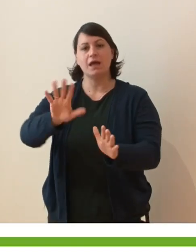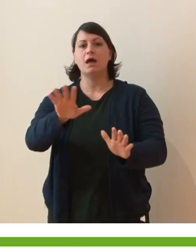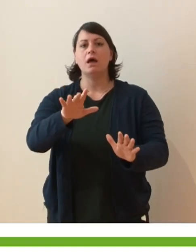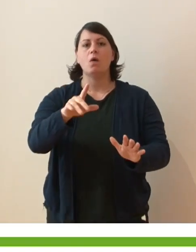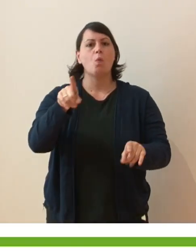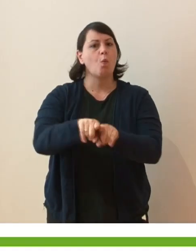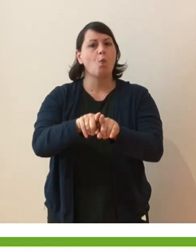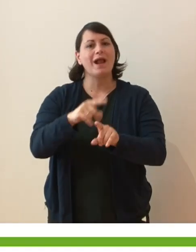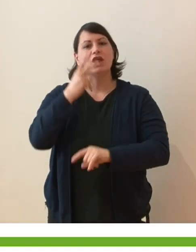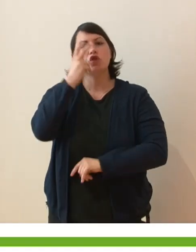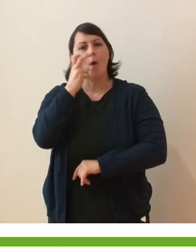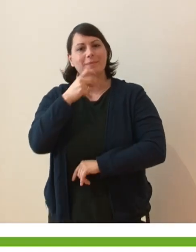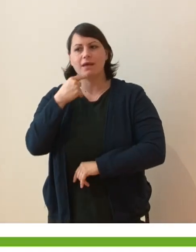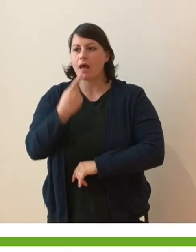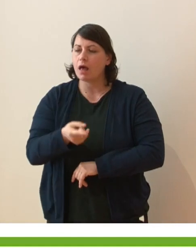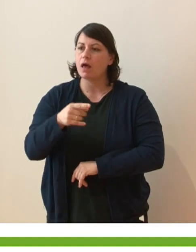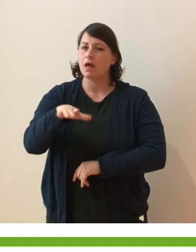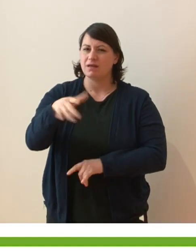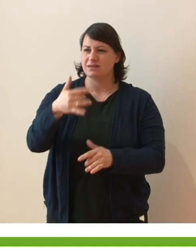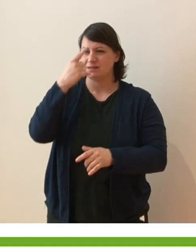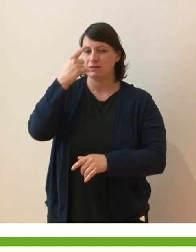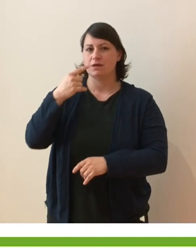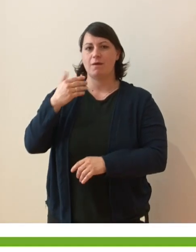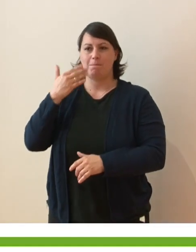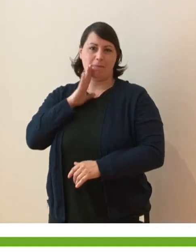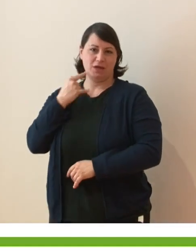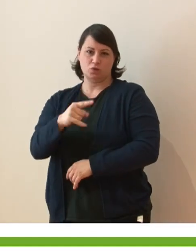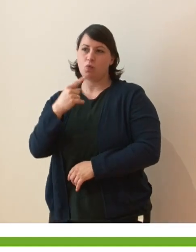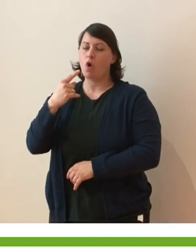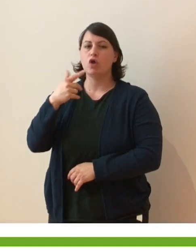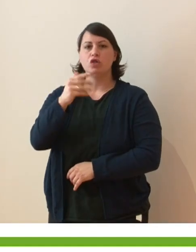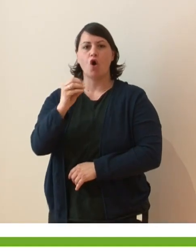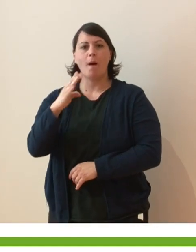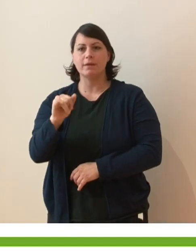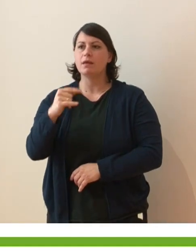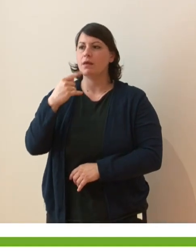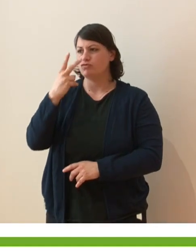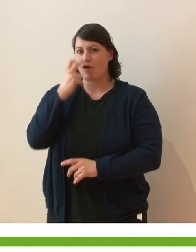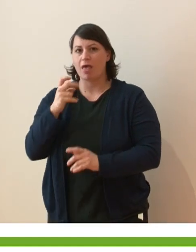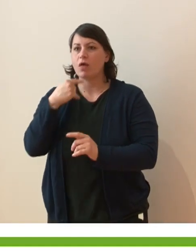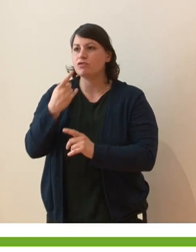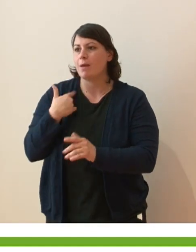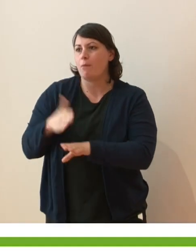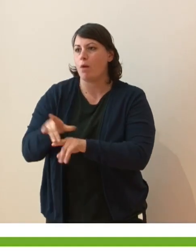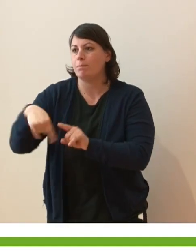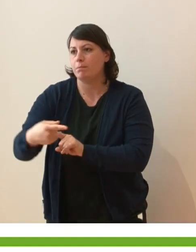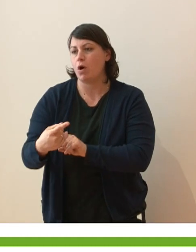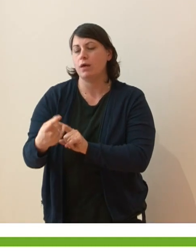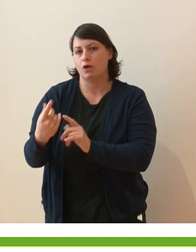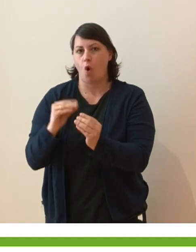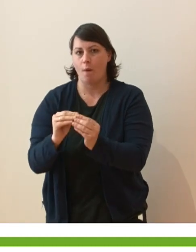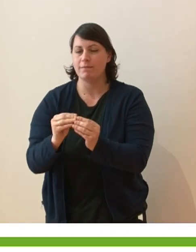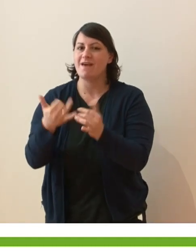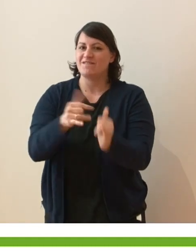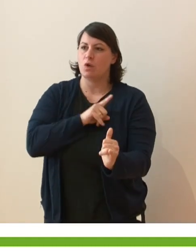grama. Promettimelo. Ha bisogno di un tutore legale, Isacco. Giacobbe. Giacobbe andrà a zoppo per metà della sua vita